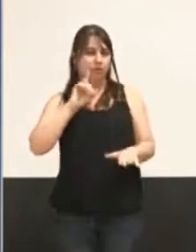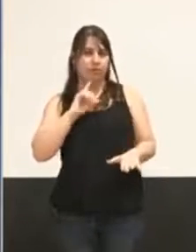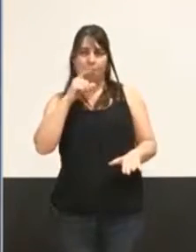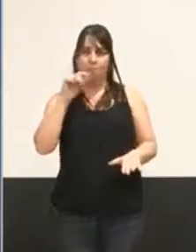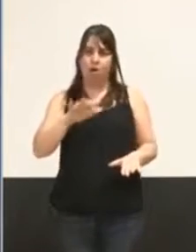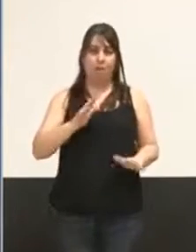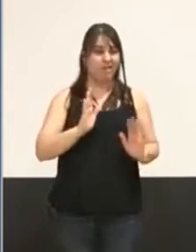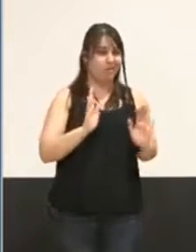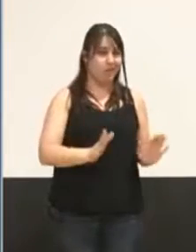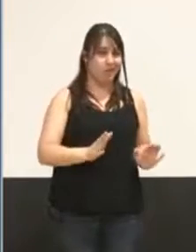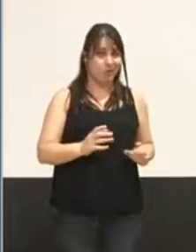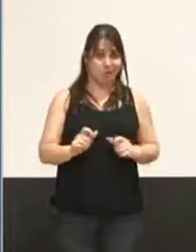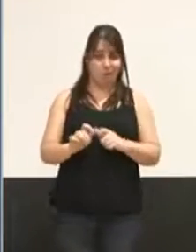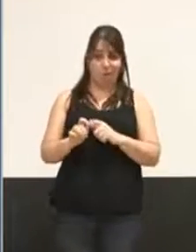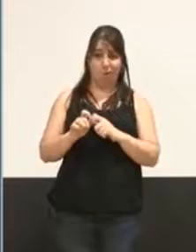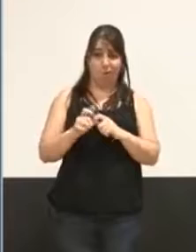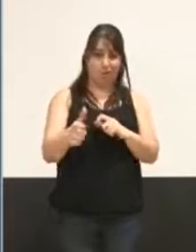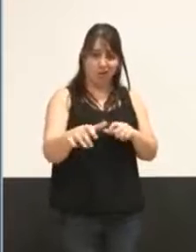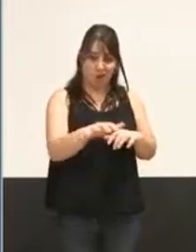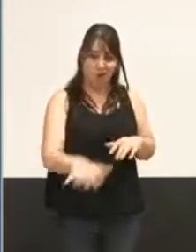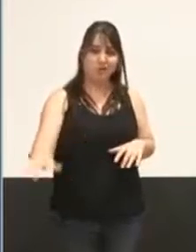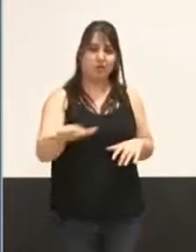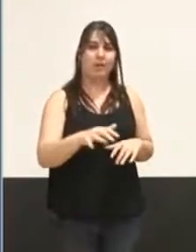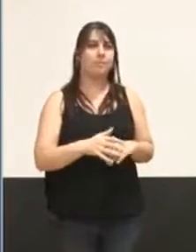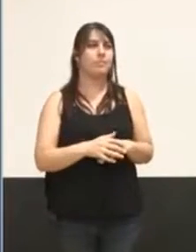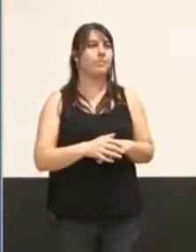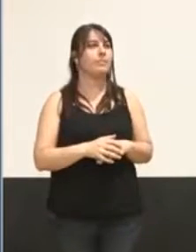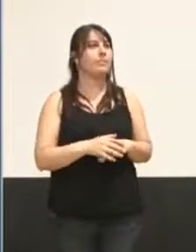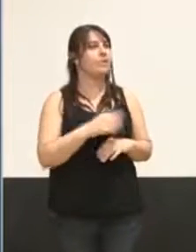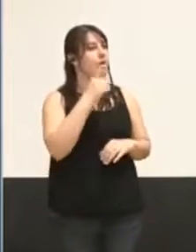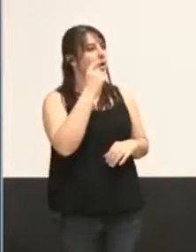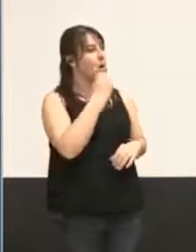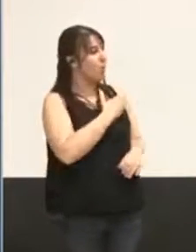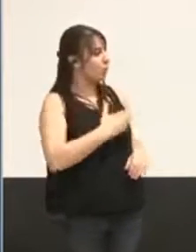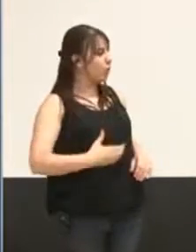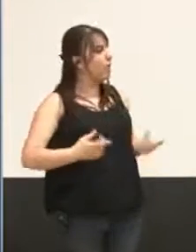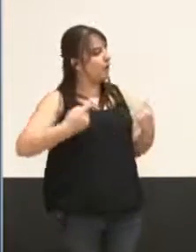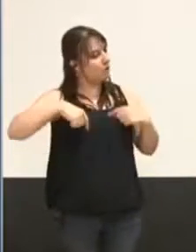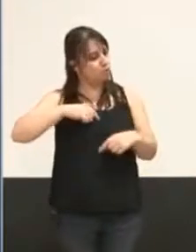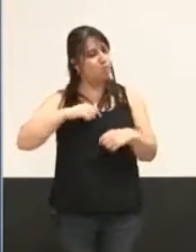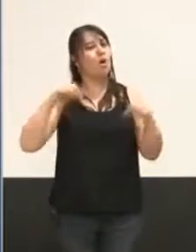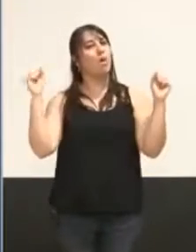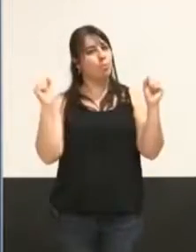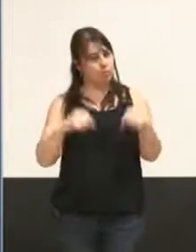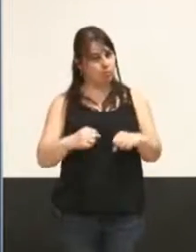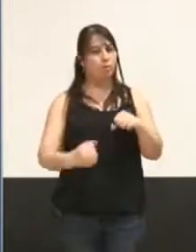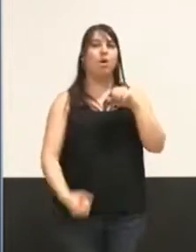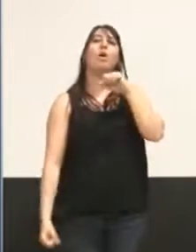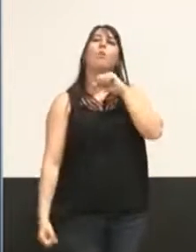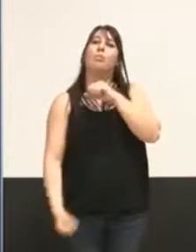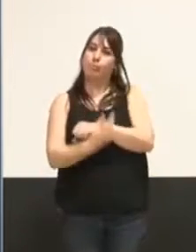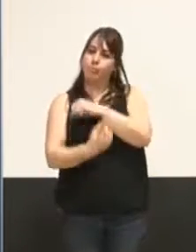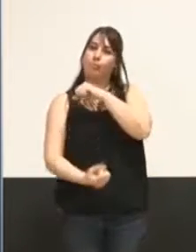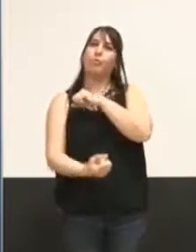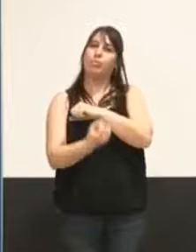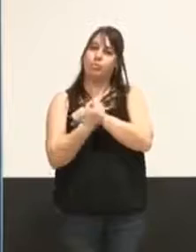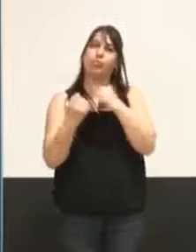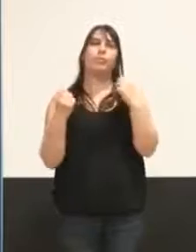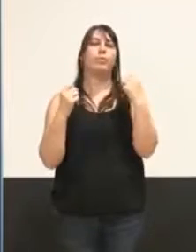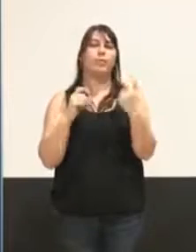notre décision. Notre groupe, M. le maire, votera pour à deux exceptions, près.